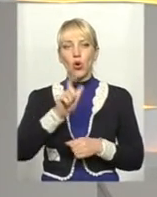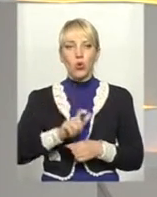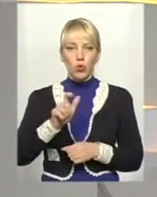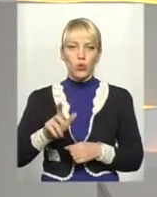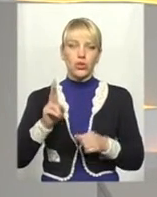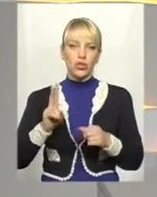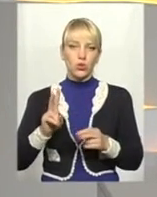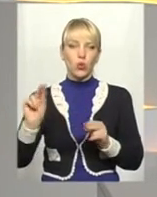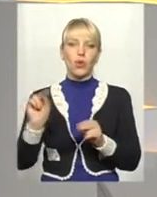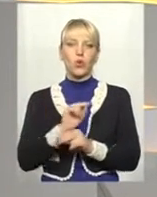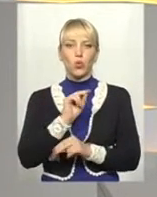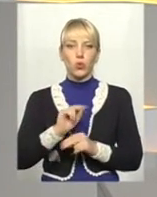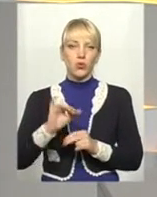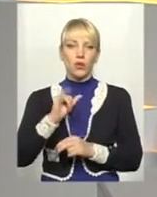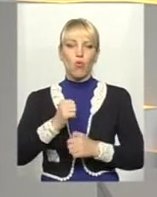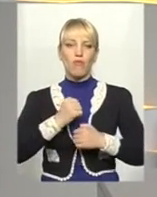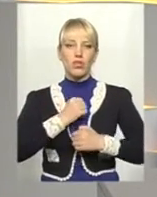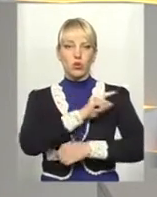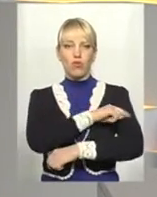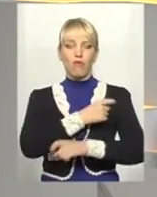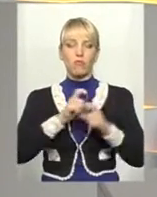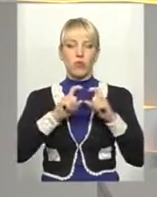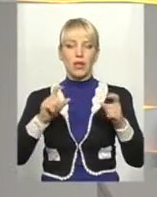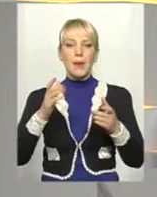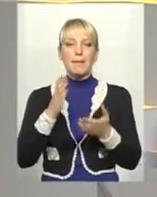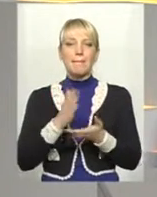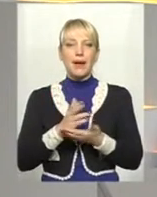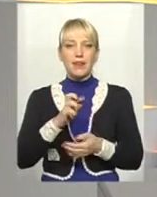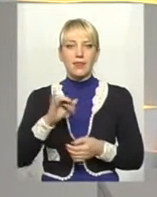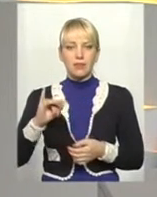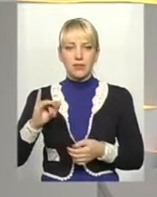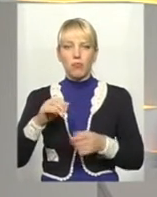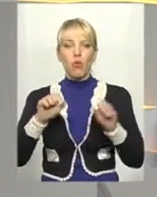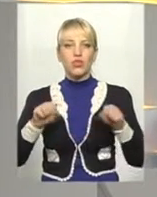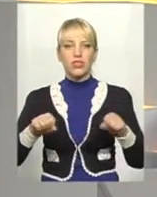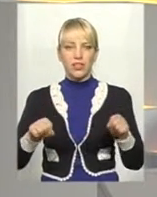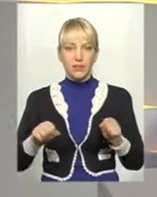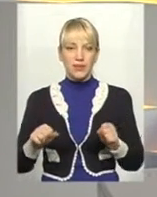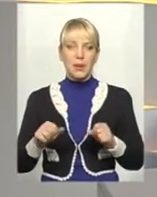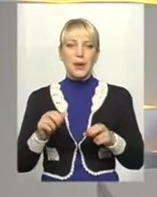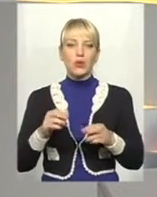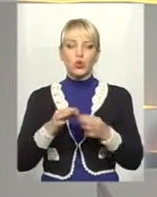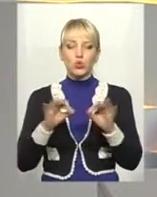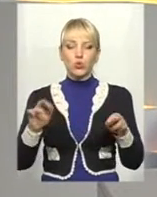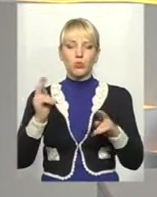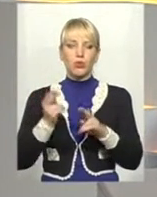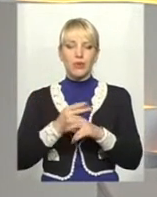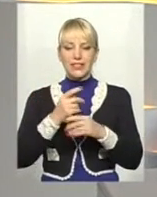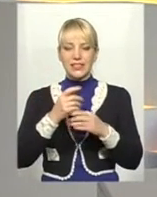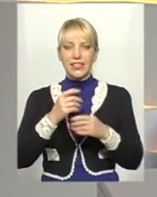лікуються в військовому госпіталі, мали можливість доступно, без зайвих зусиль